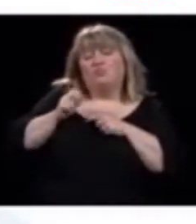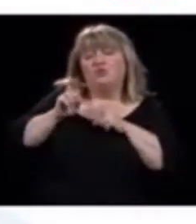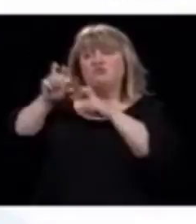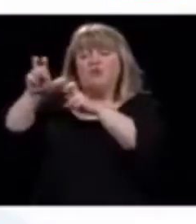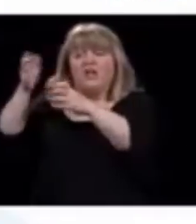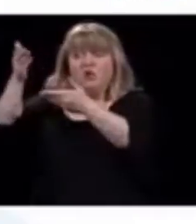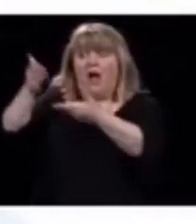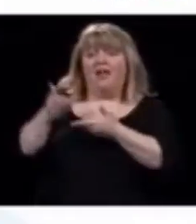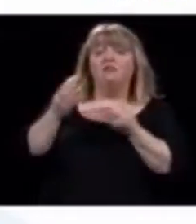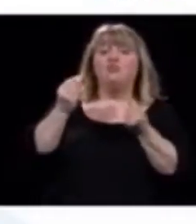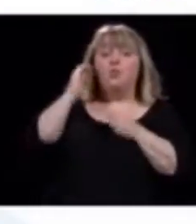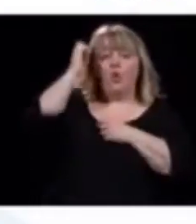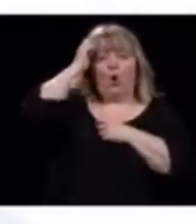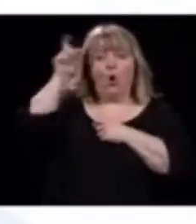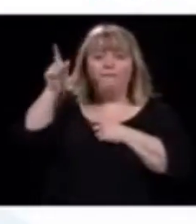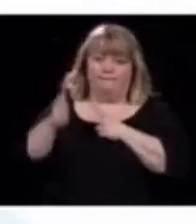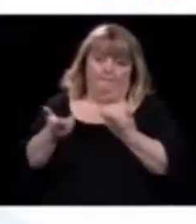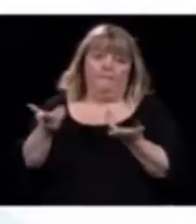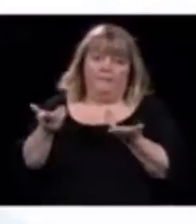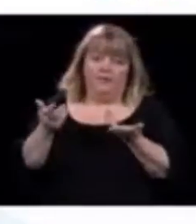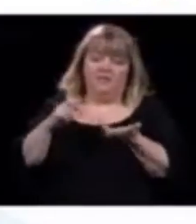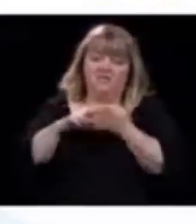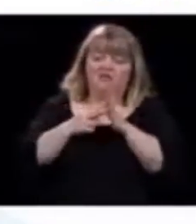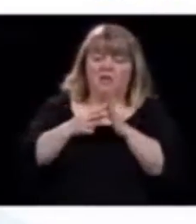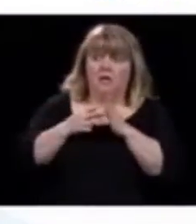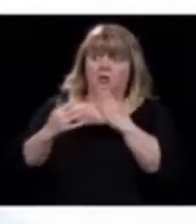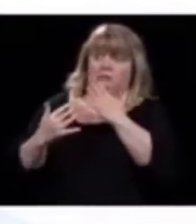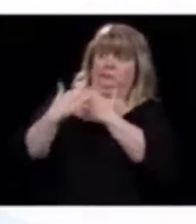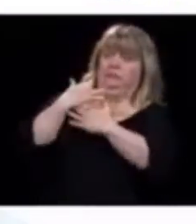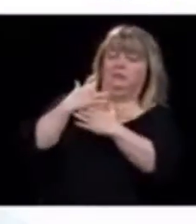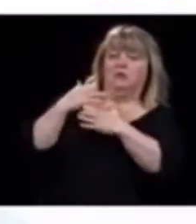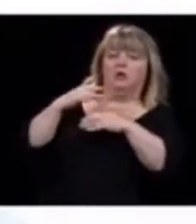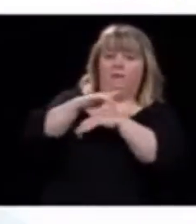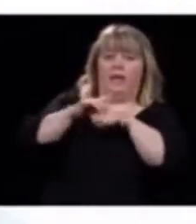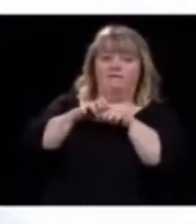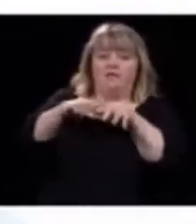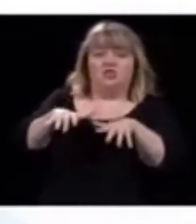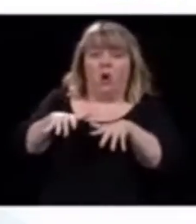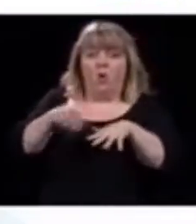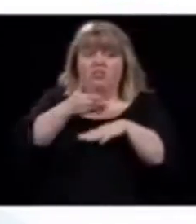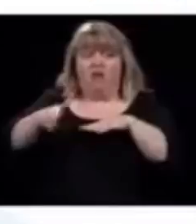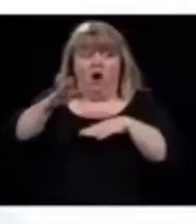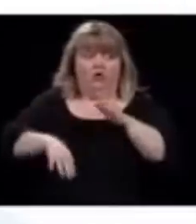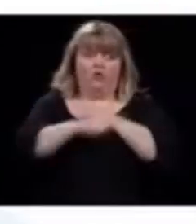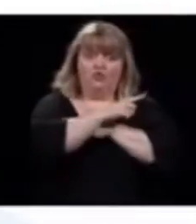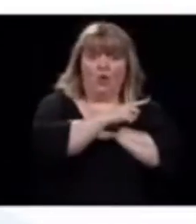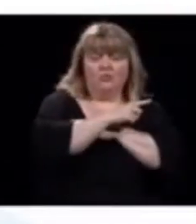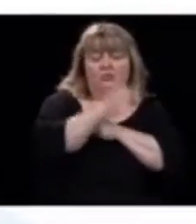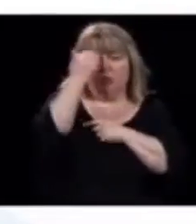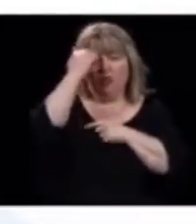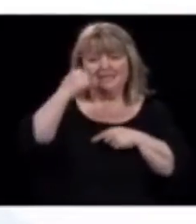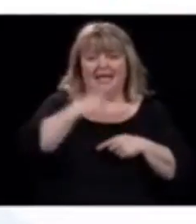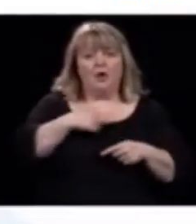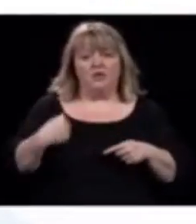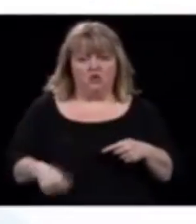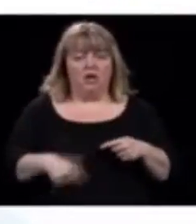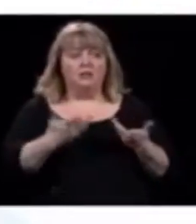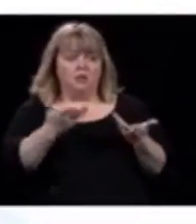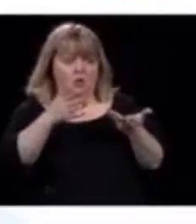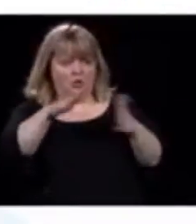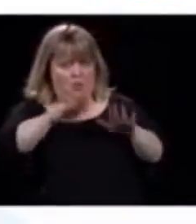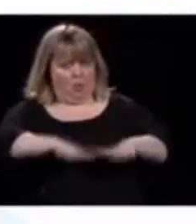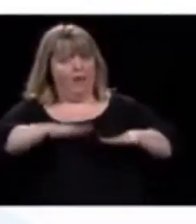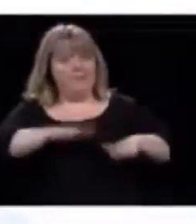On a été affectés plus tard. Donc, faut être très prudent aujourd'hui de comparer les chiffres. On sait qu'en Chine, ça s'est beaucoup calmé.